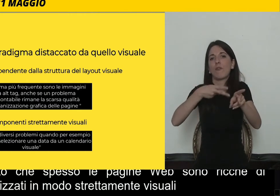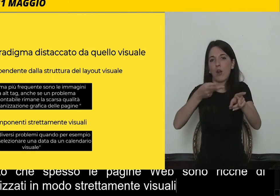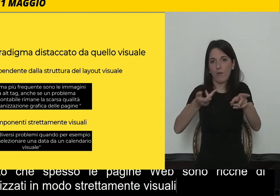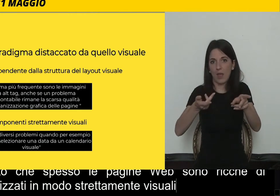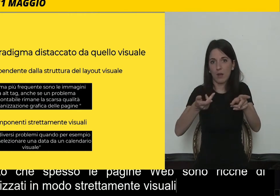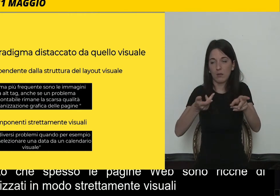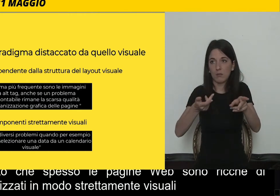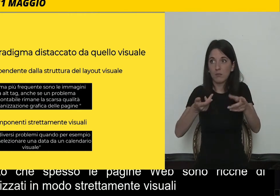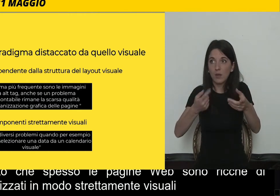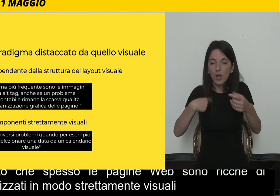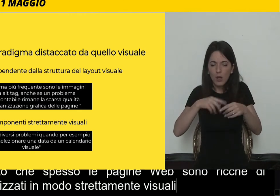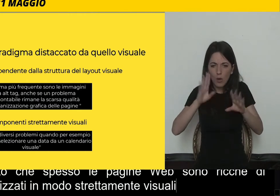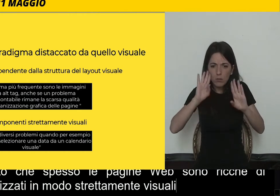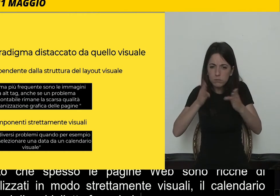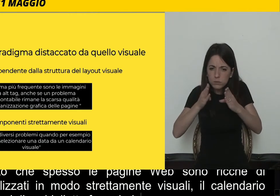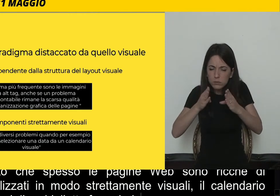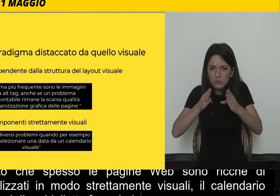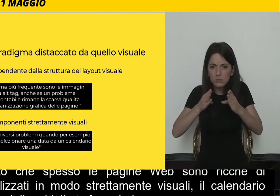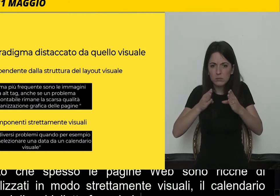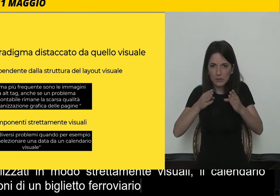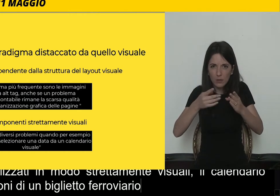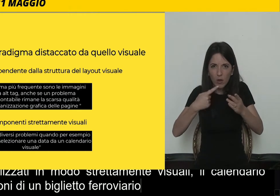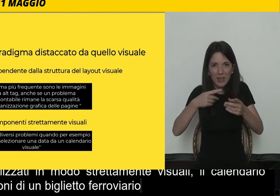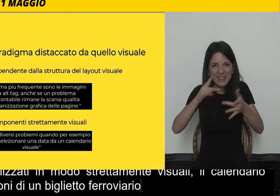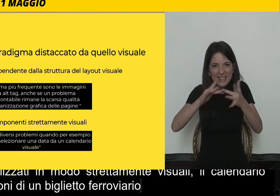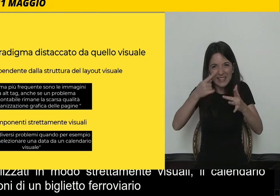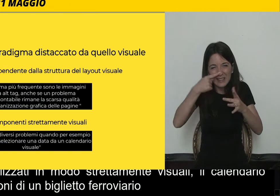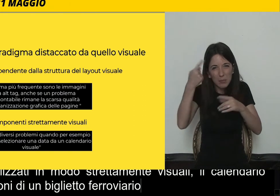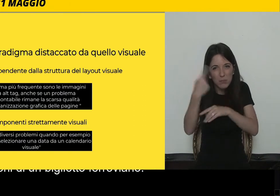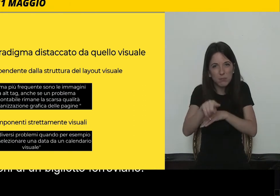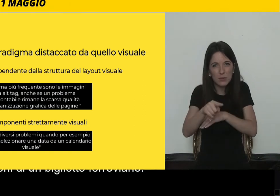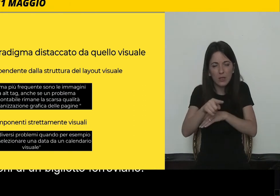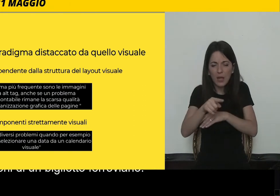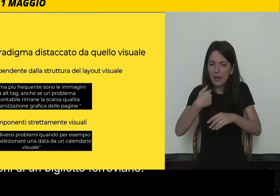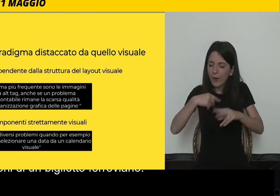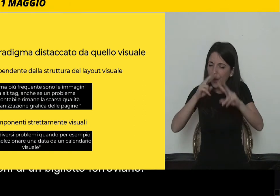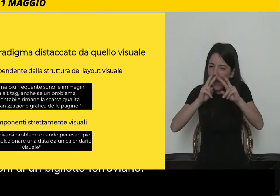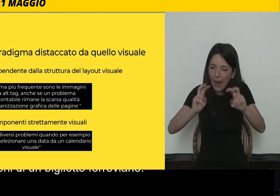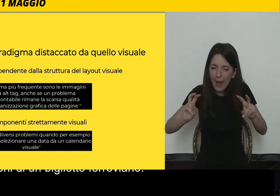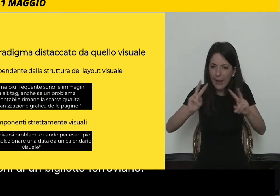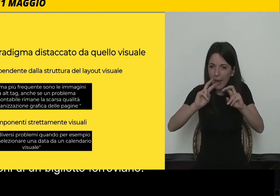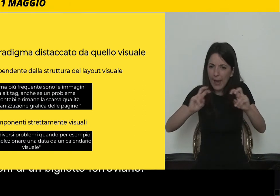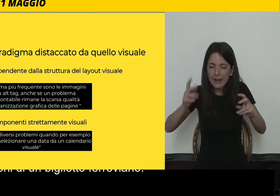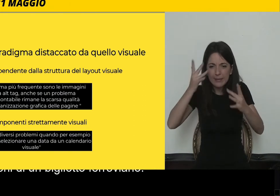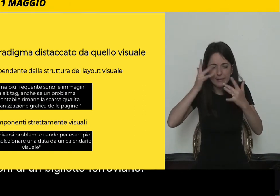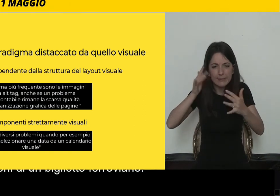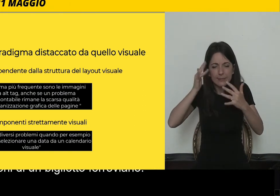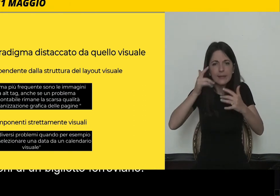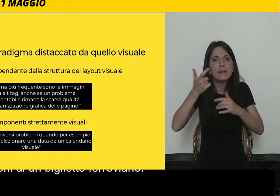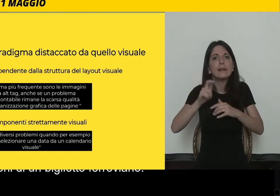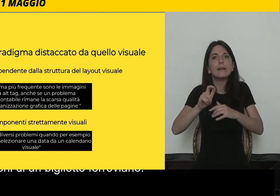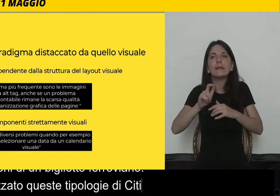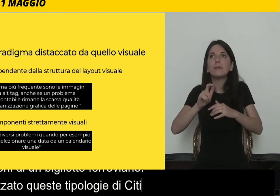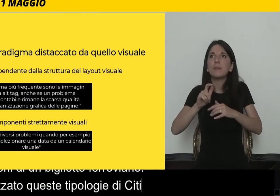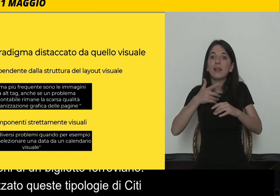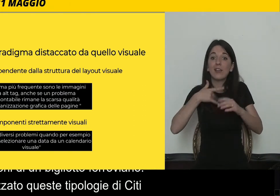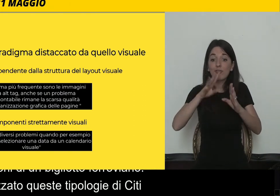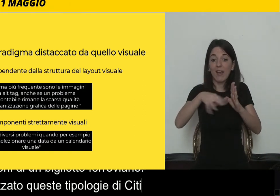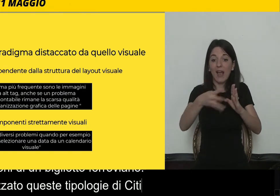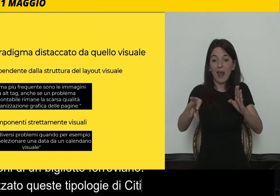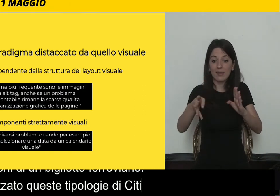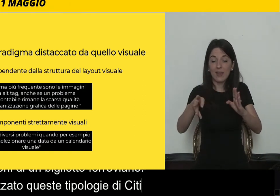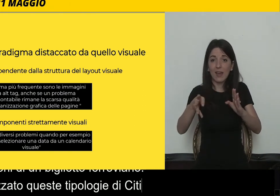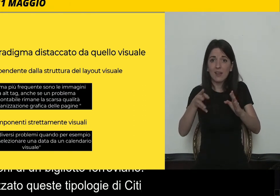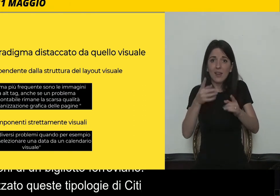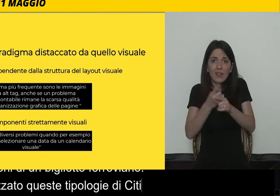analizzato molto queste tipologie di siti. Questi calendari presumono un'interazione visuale per selezionare un